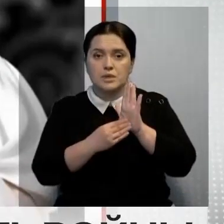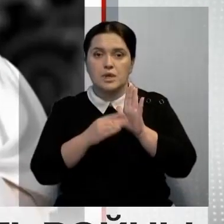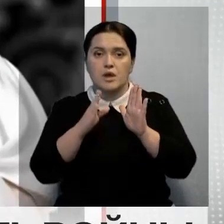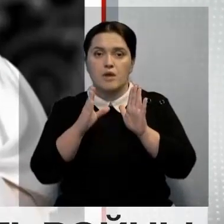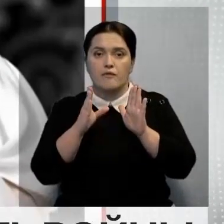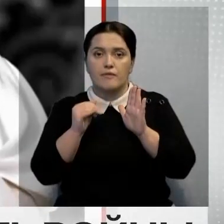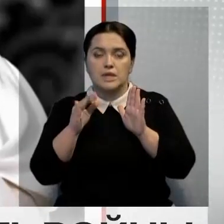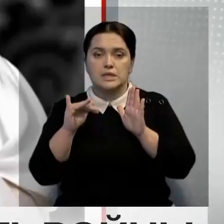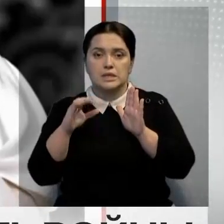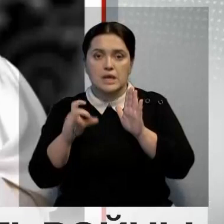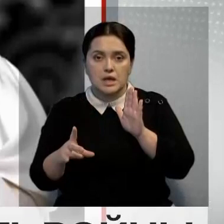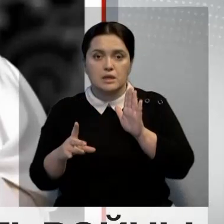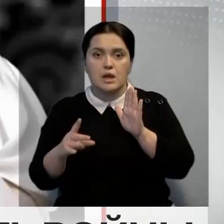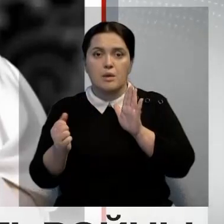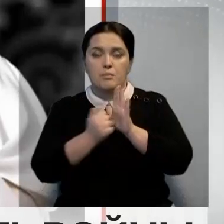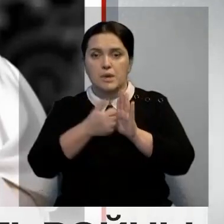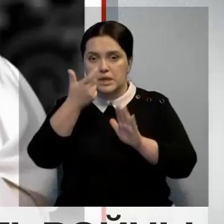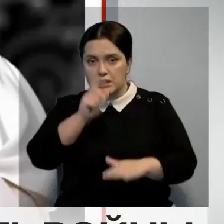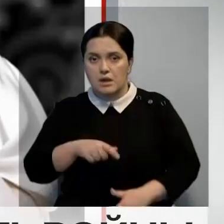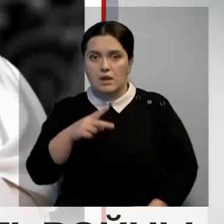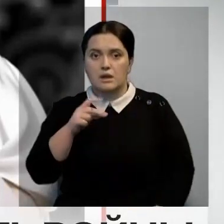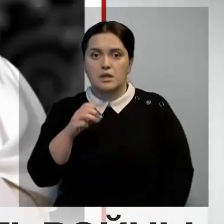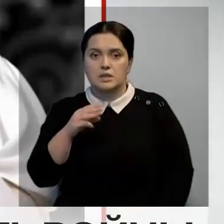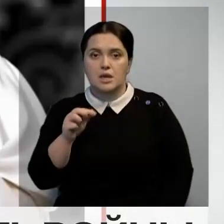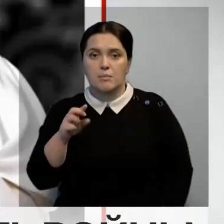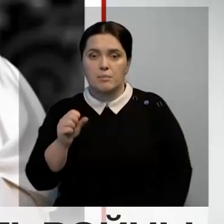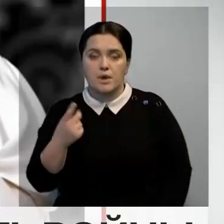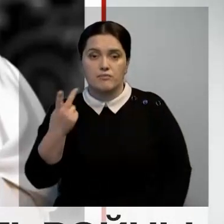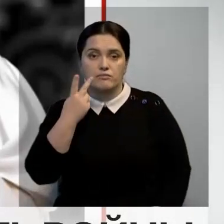из книги главы Ватикана опубликовала итальянская Ластампа.